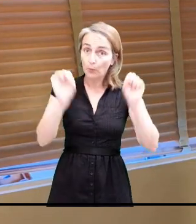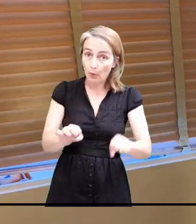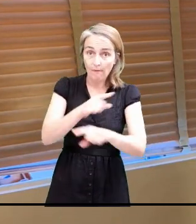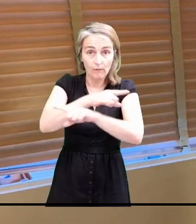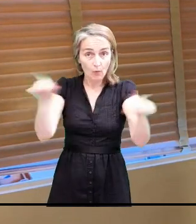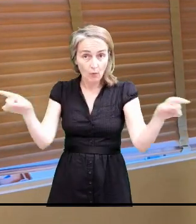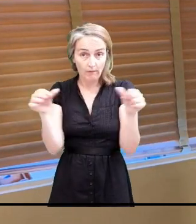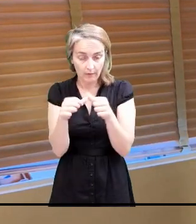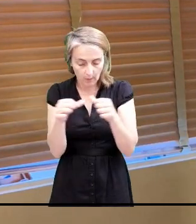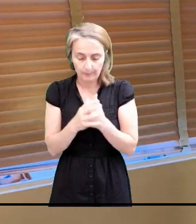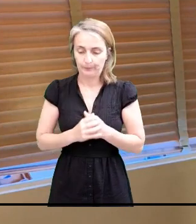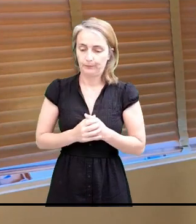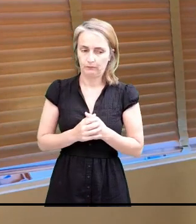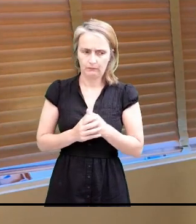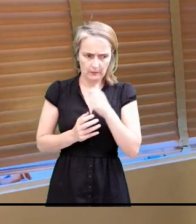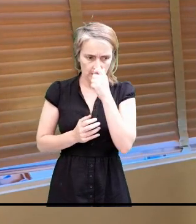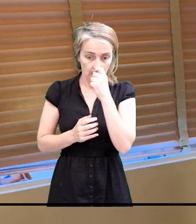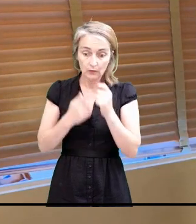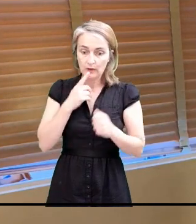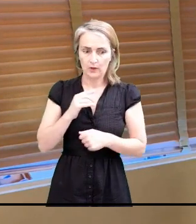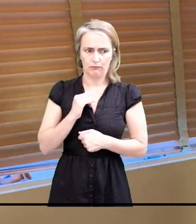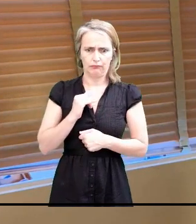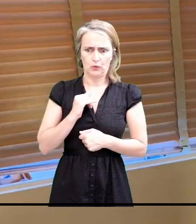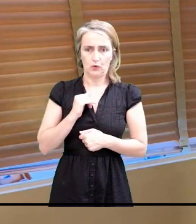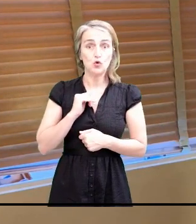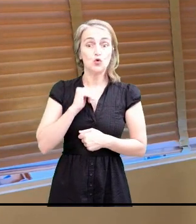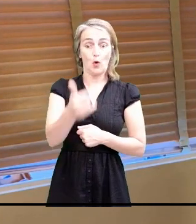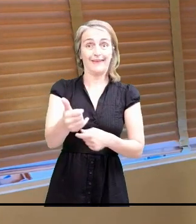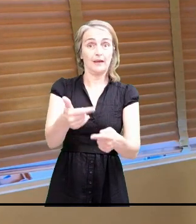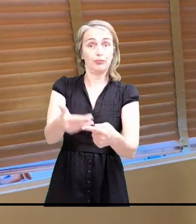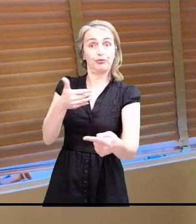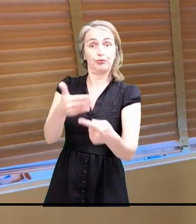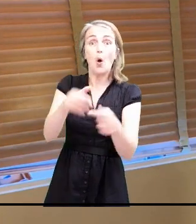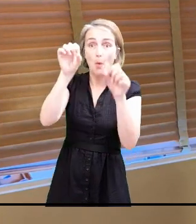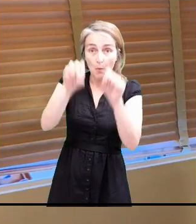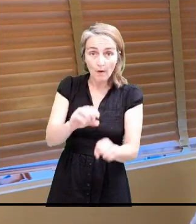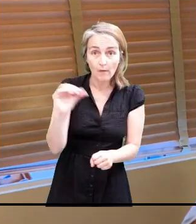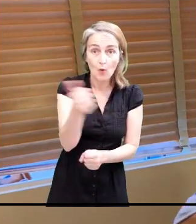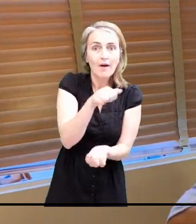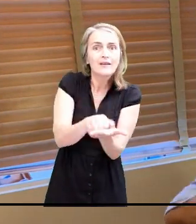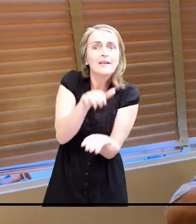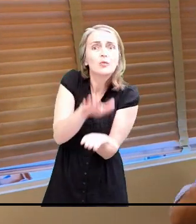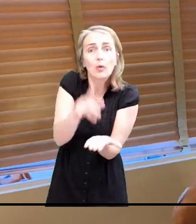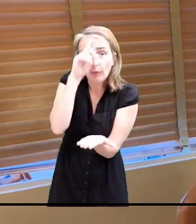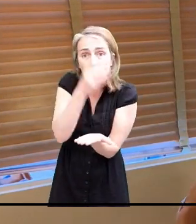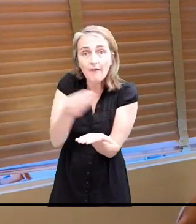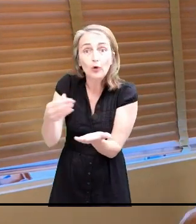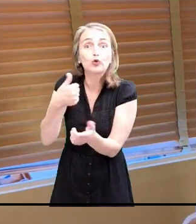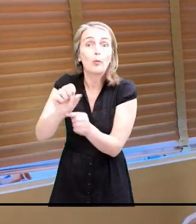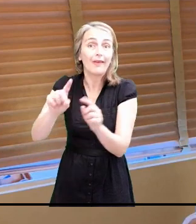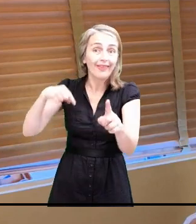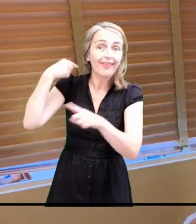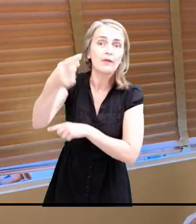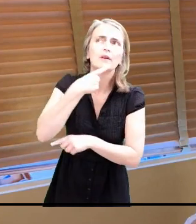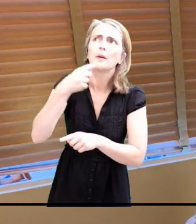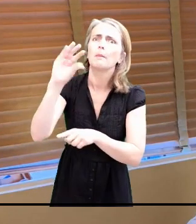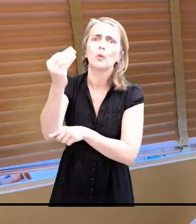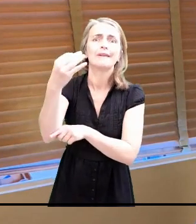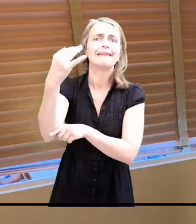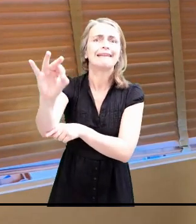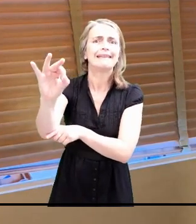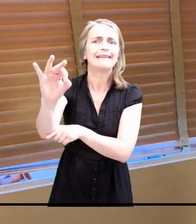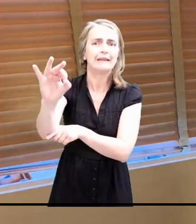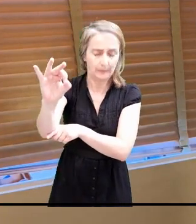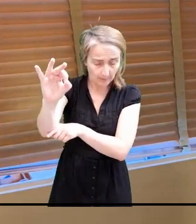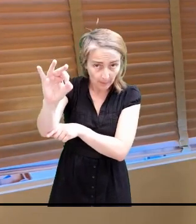'à jeudi inscrire vos enfants pour la semaine suivante, la semaine du 10 et pour le mercredi 10.